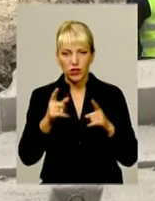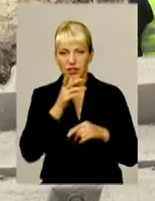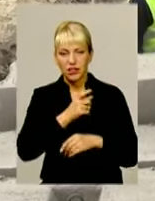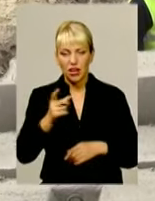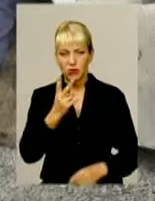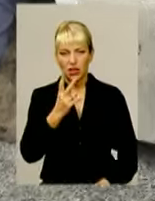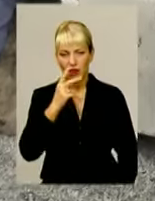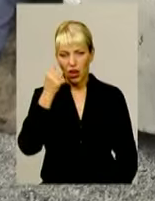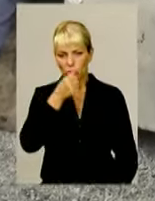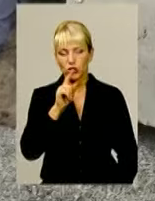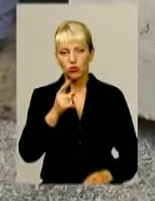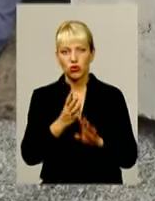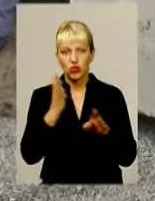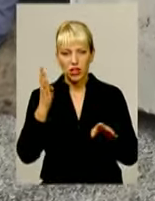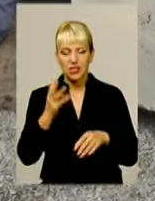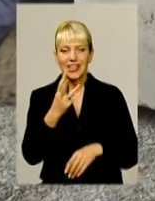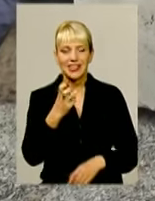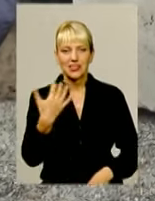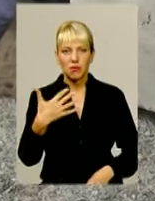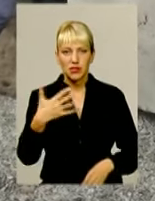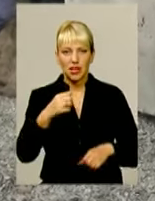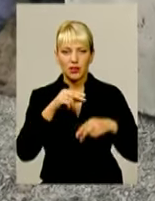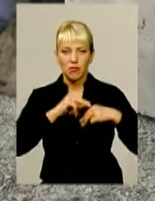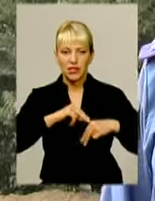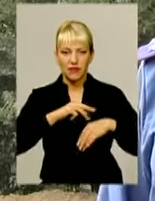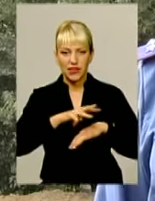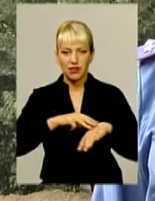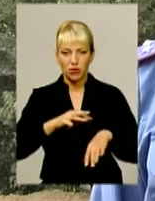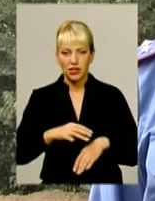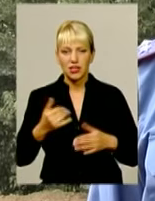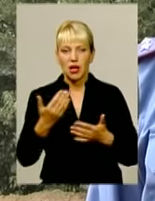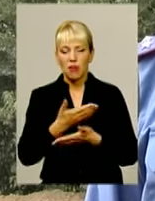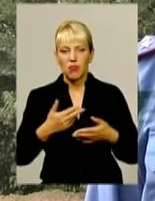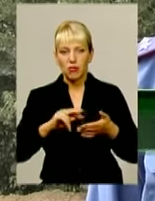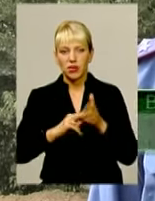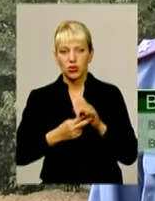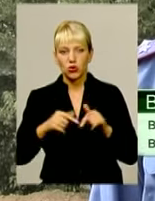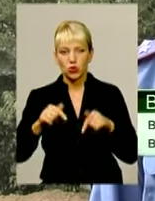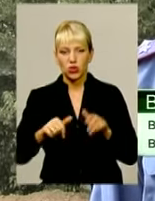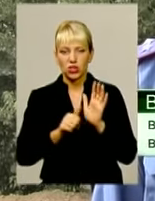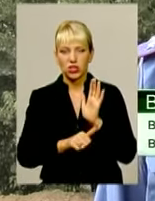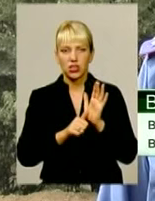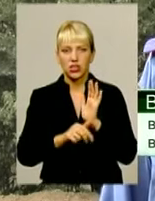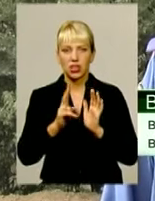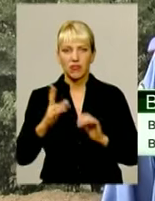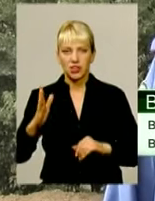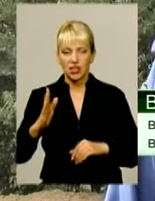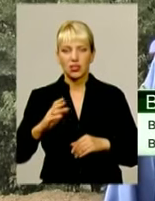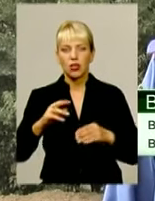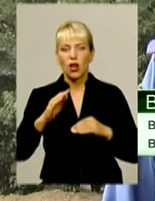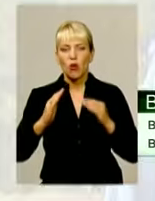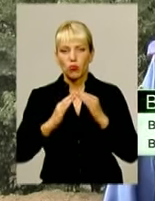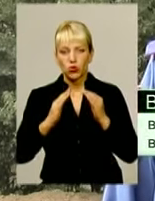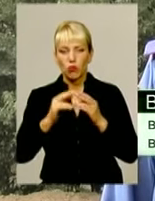як в черзі на житло ще 350 працівників міліції. Ми плануємо тут 60-квартирний будинок, напевно, що